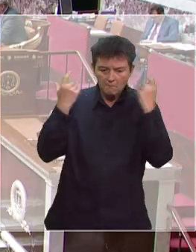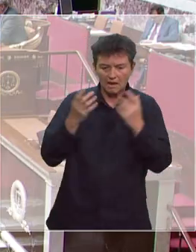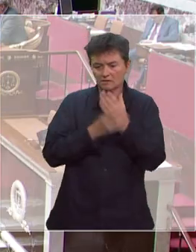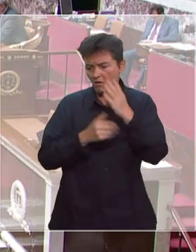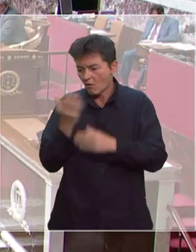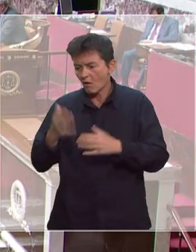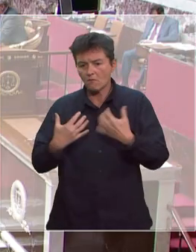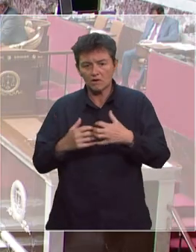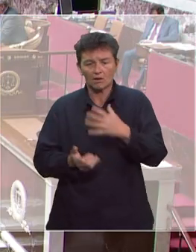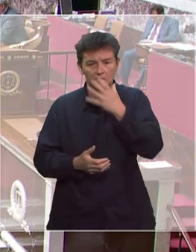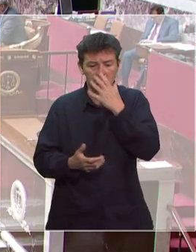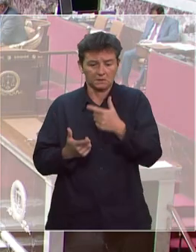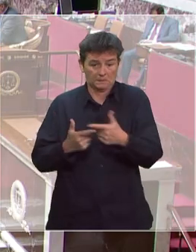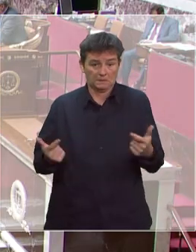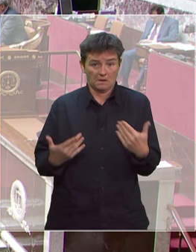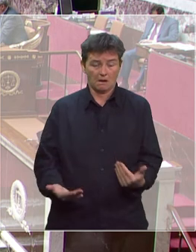respirateurs, la Guadeloupe,